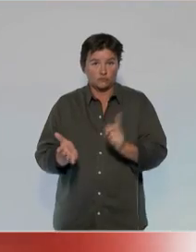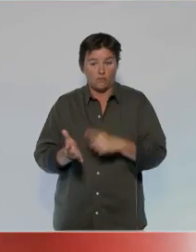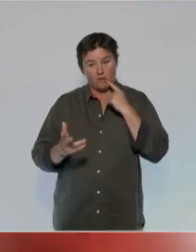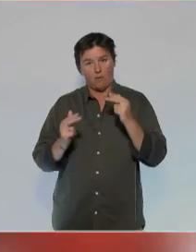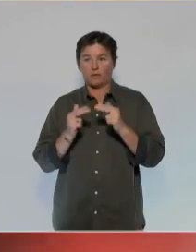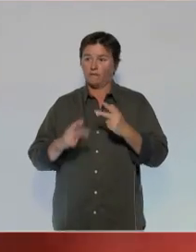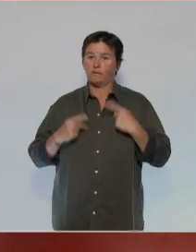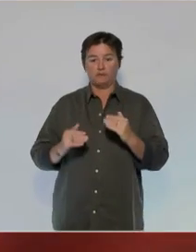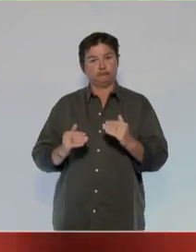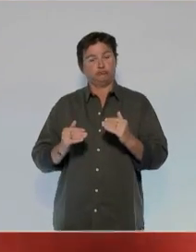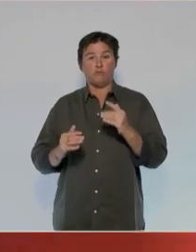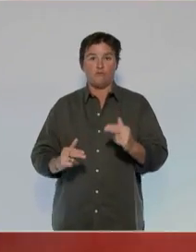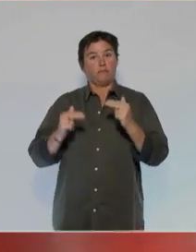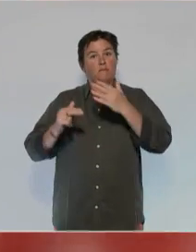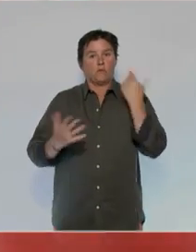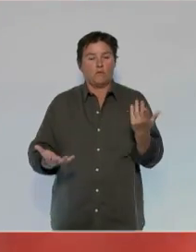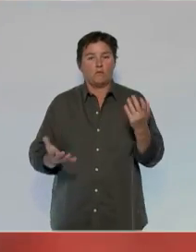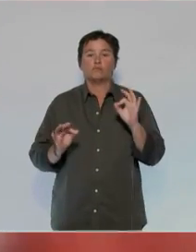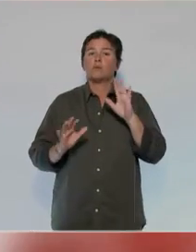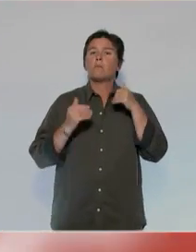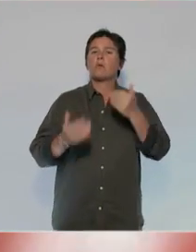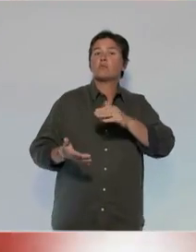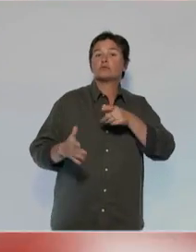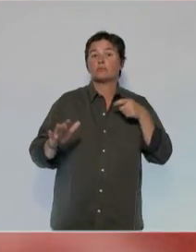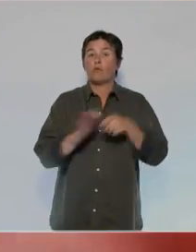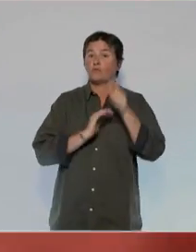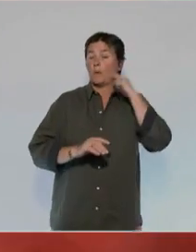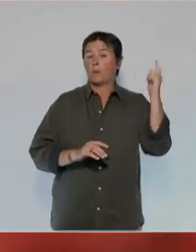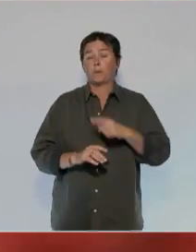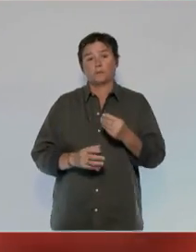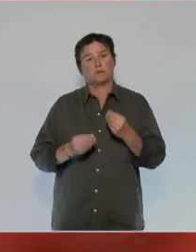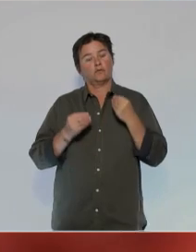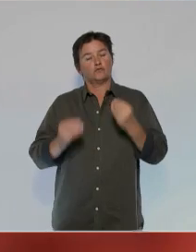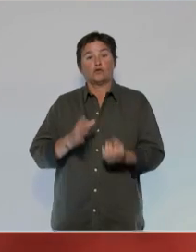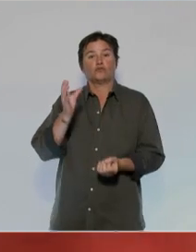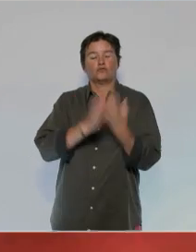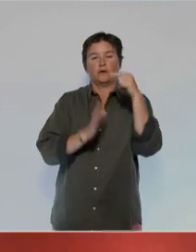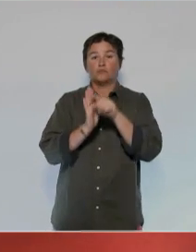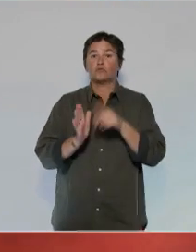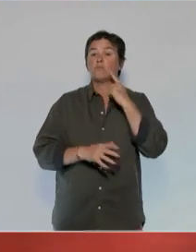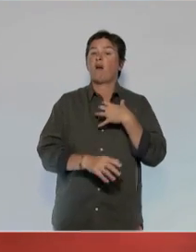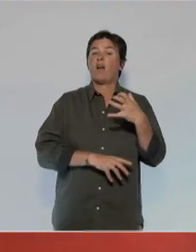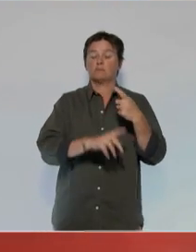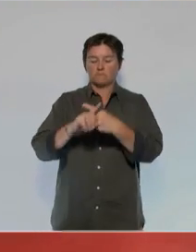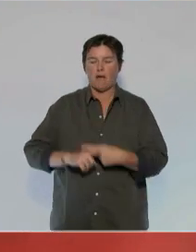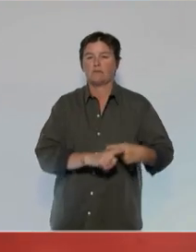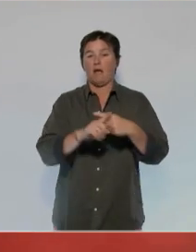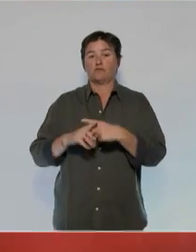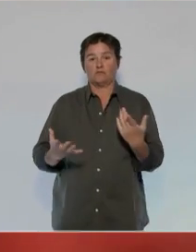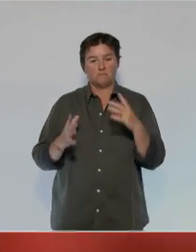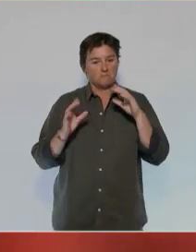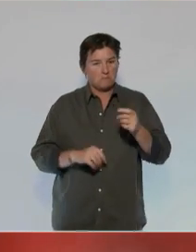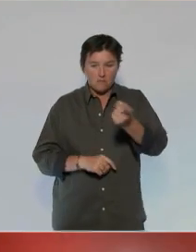maintenir et améliorer leur niveau de vie. Je propose avec le revenu universel d'existence, une grande mesure de redistribution des richesses.